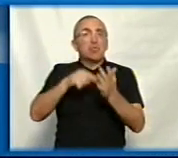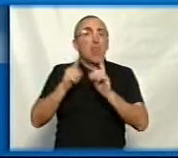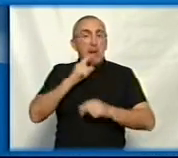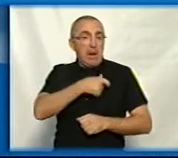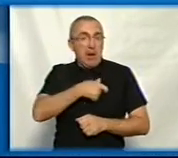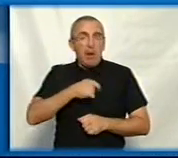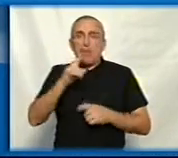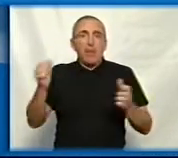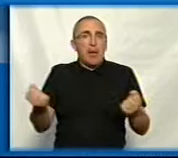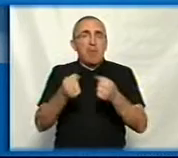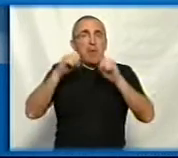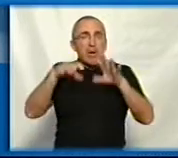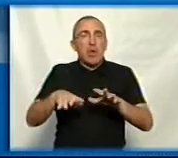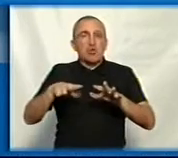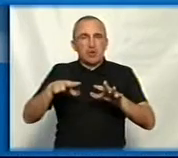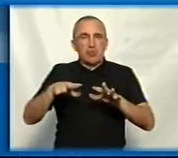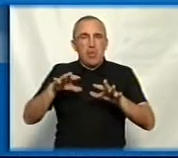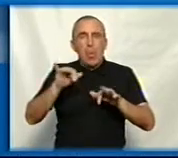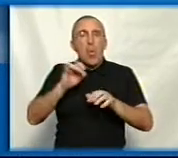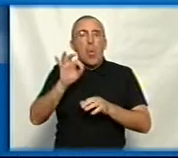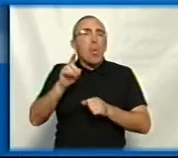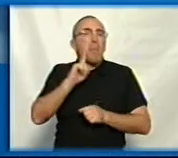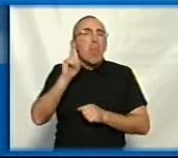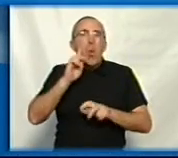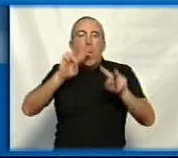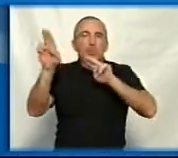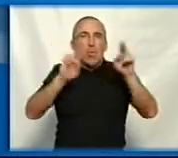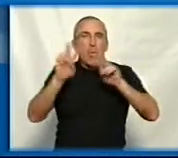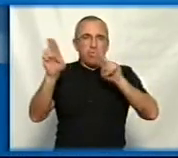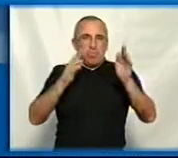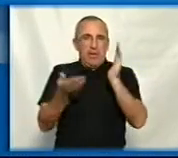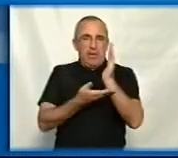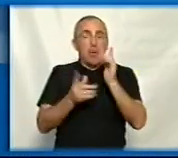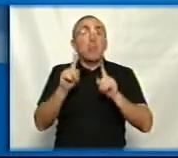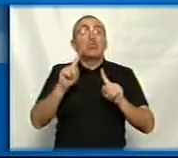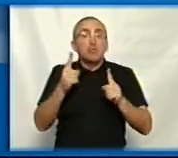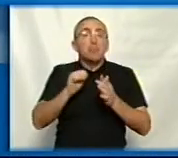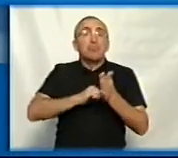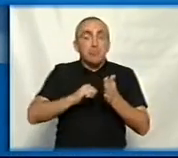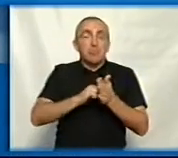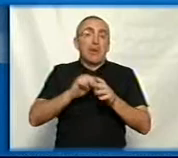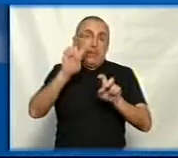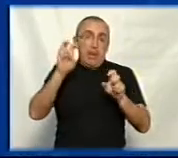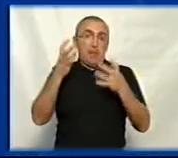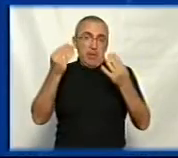підтримали проєкт рішення заборонити омолоджувальну обрізку дерев. Чому – з'ясовуємо зараз у темі дня.